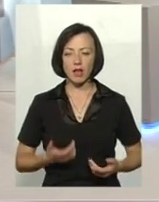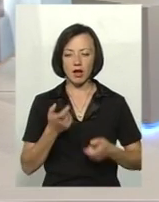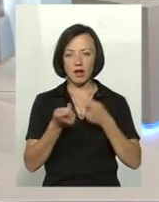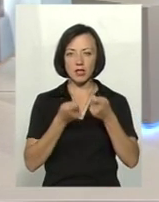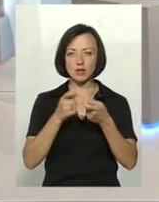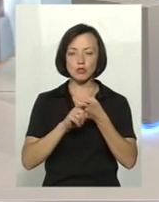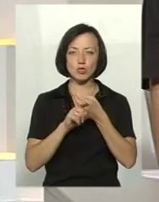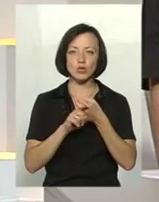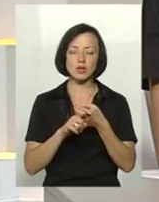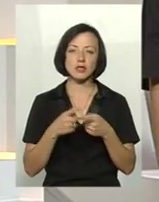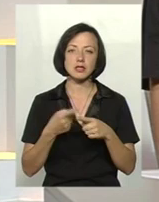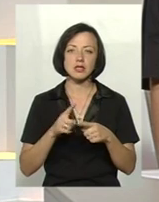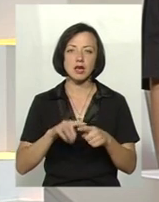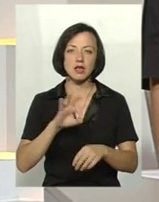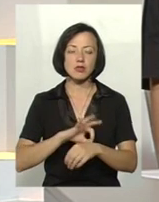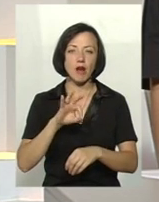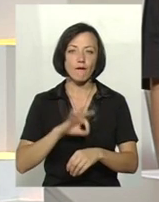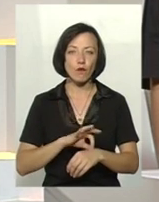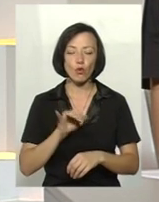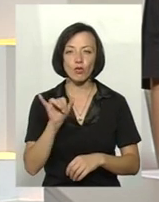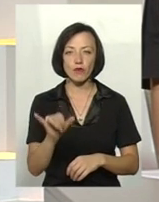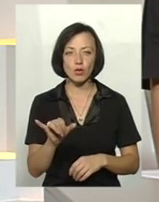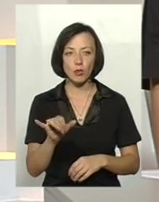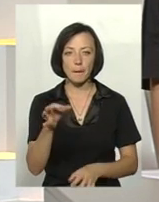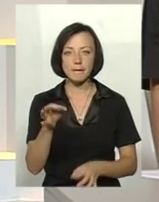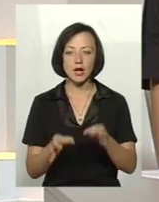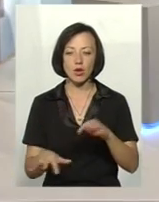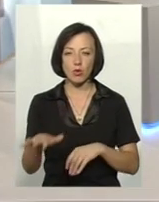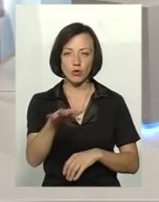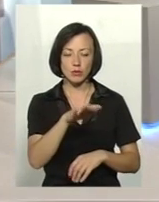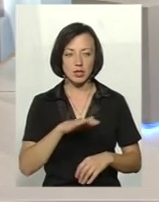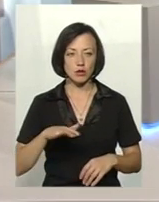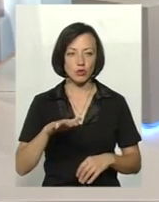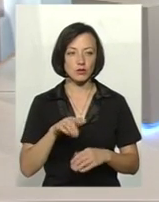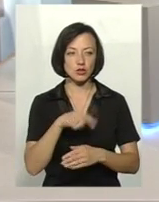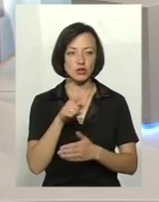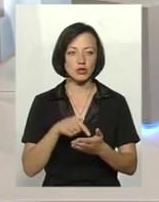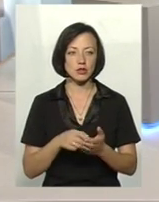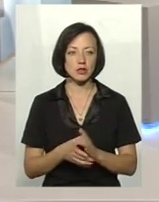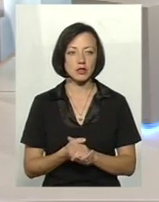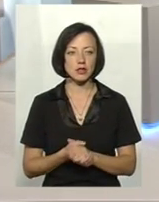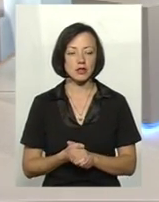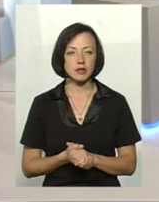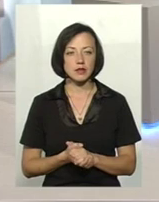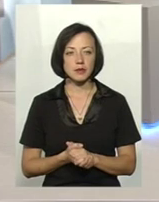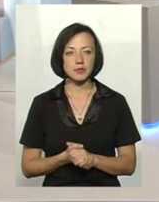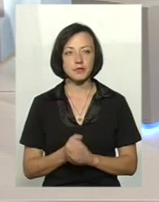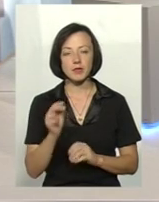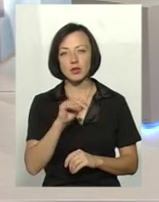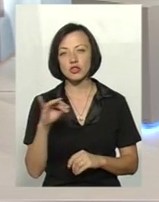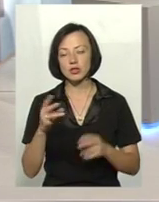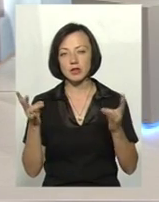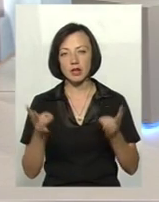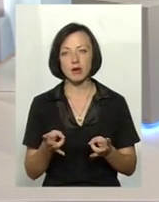цієї інфекції в природному середовищу? Ну, збудник досить кавержний. Чи треба,